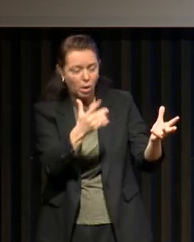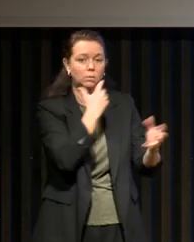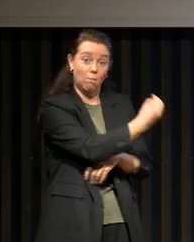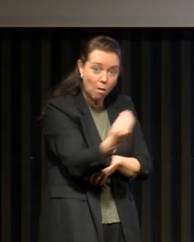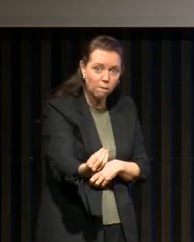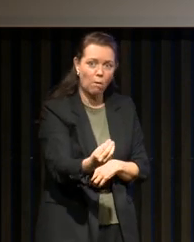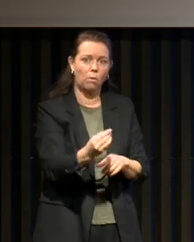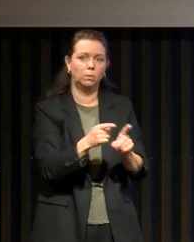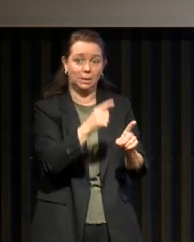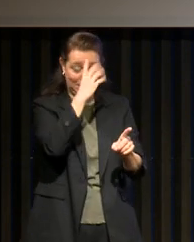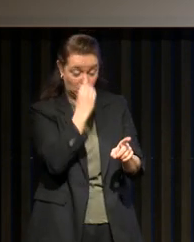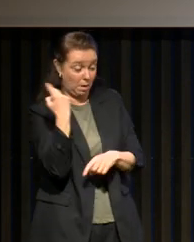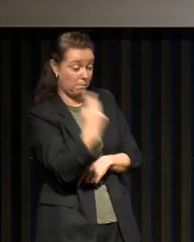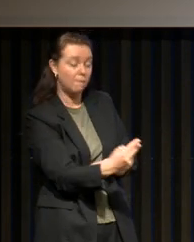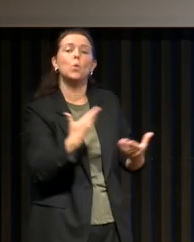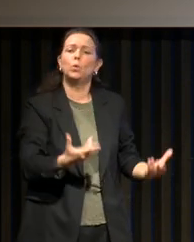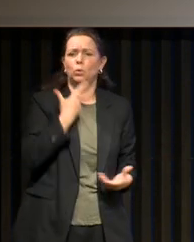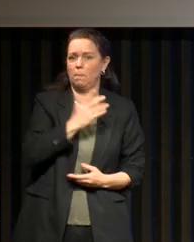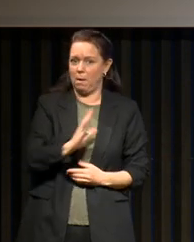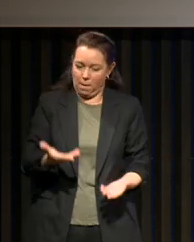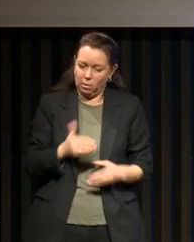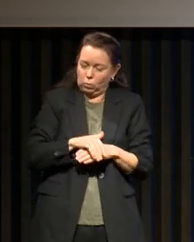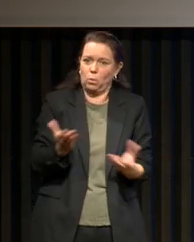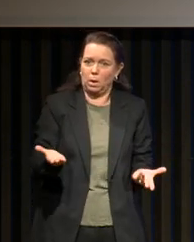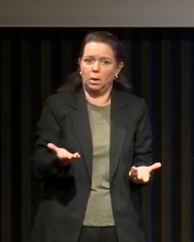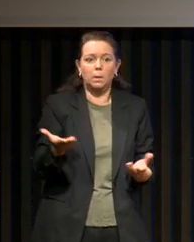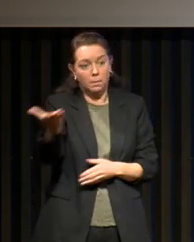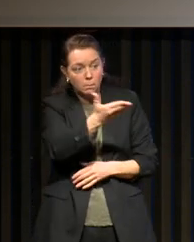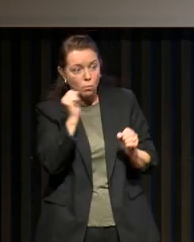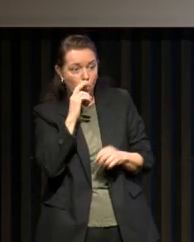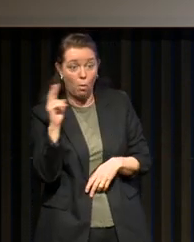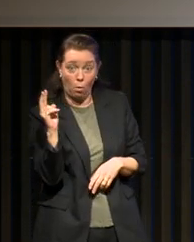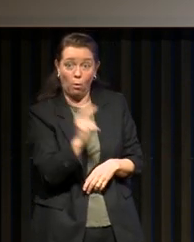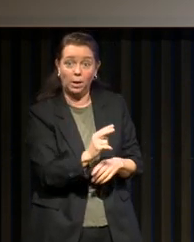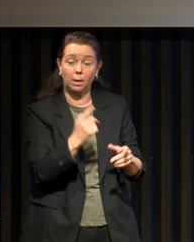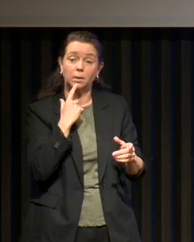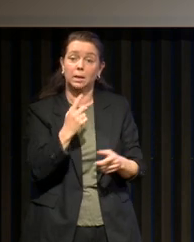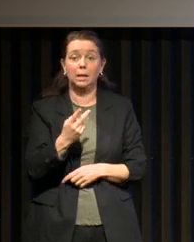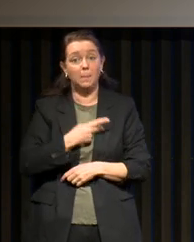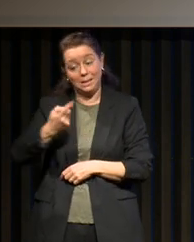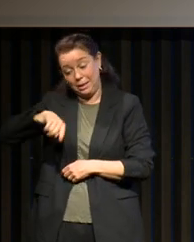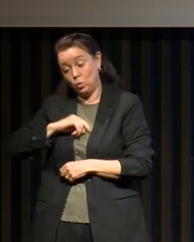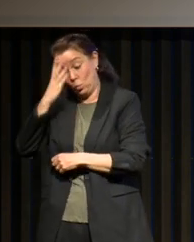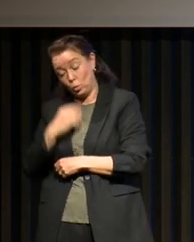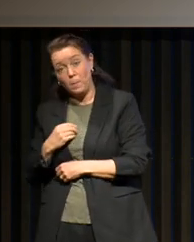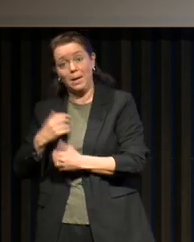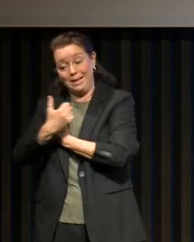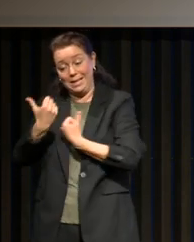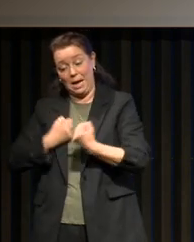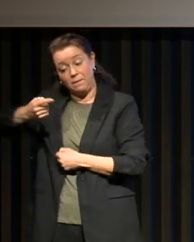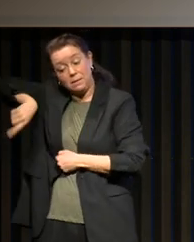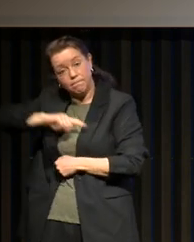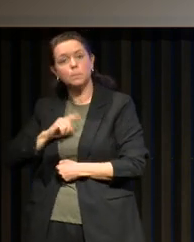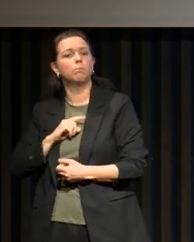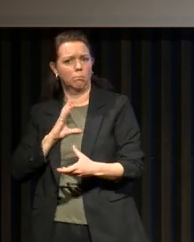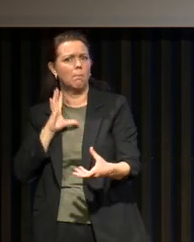neurodéveloppement très important, on n a pas parlé aujourd'hui, mais vous pourrez vous intéresser là et le service de médecine du sommeil va participer à des communications